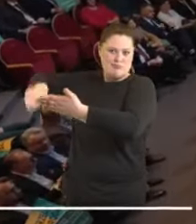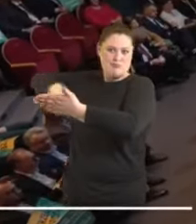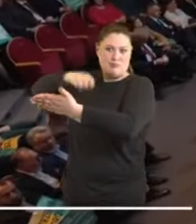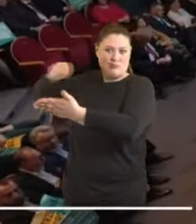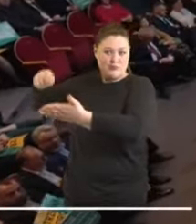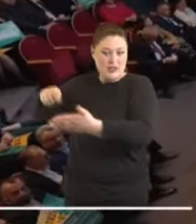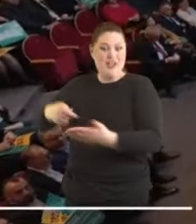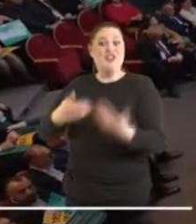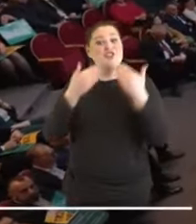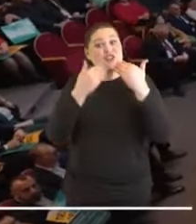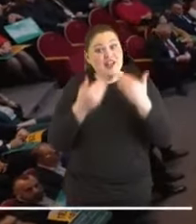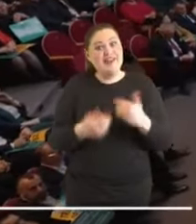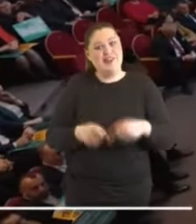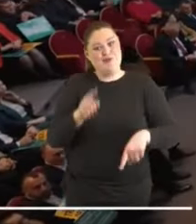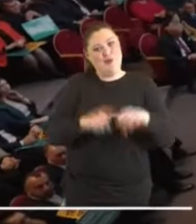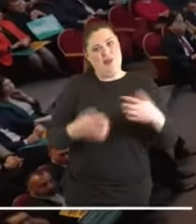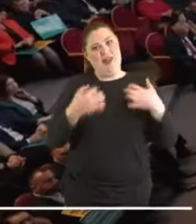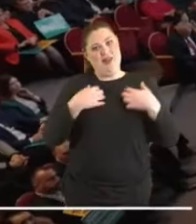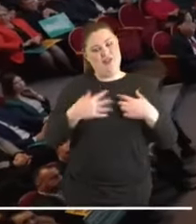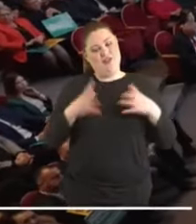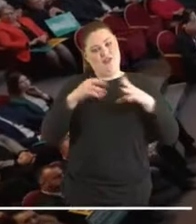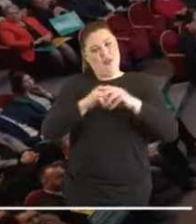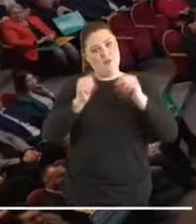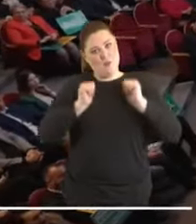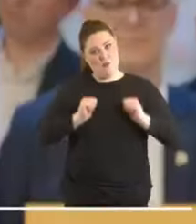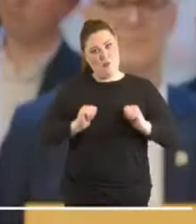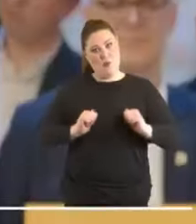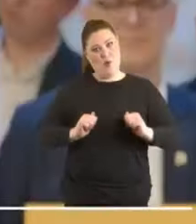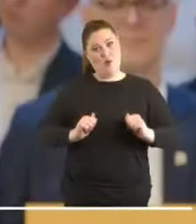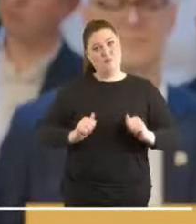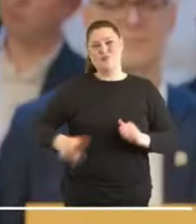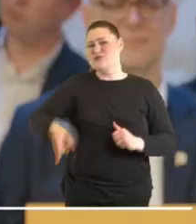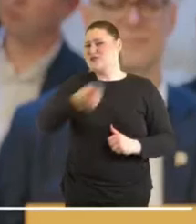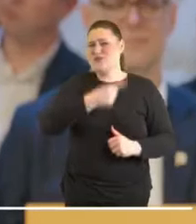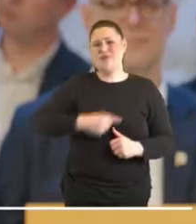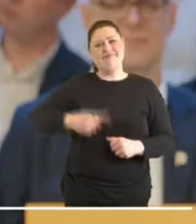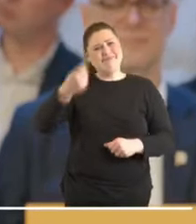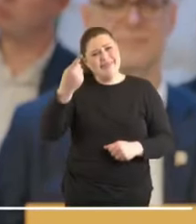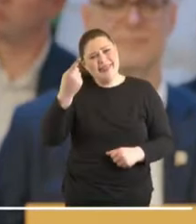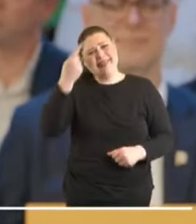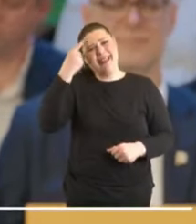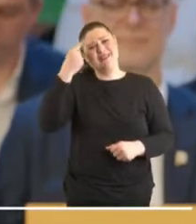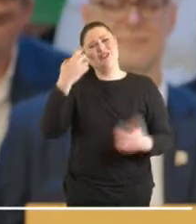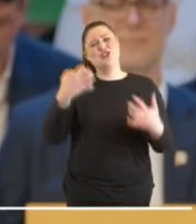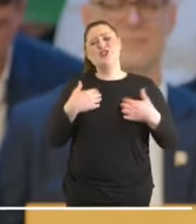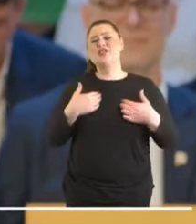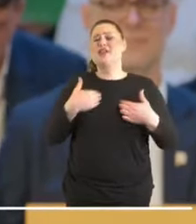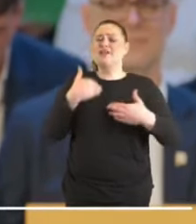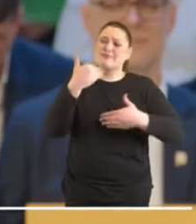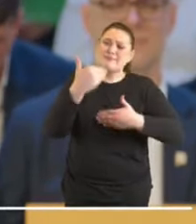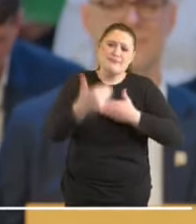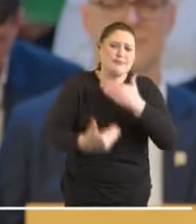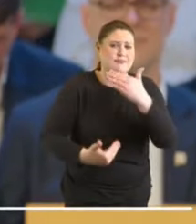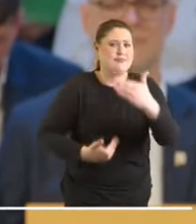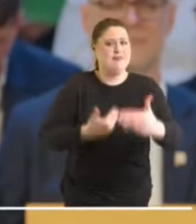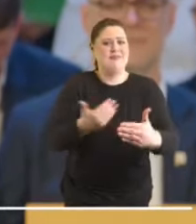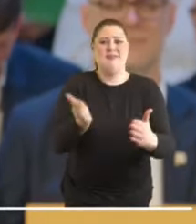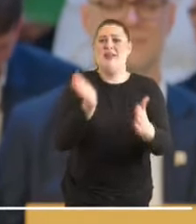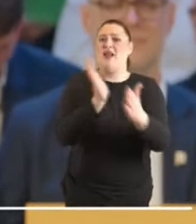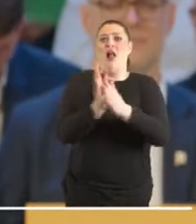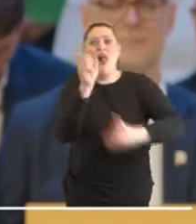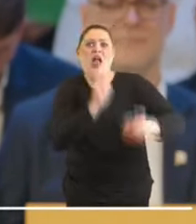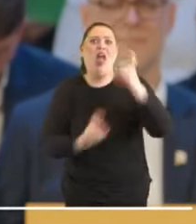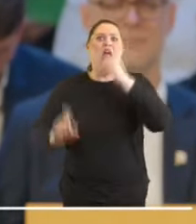najszczerzej i najgłębiej tęskni każdy z nas. Spokojne życie. Spokojne życie. I państwo, które